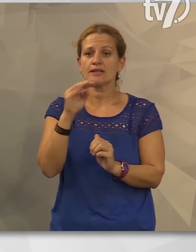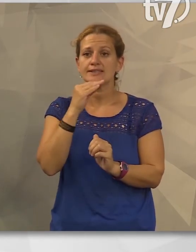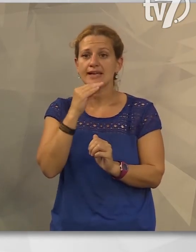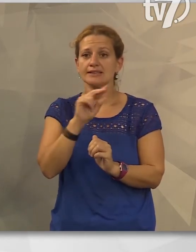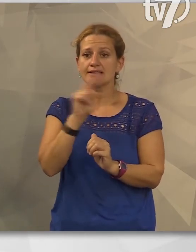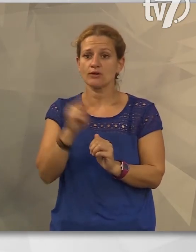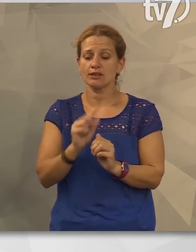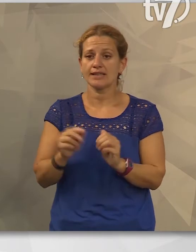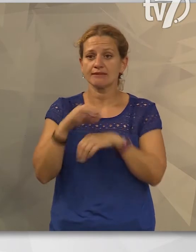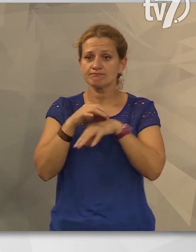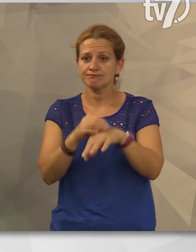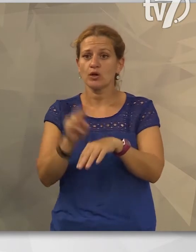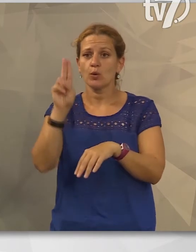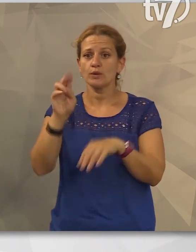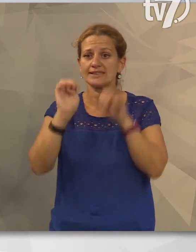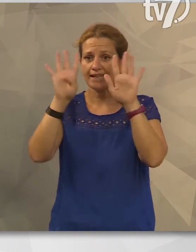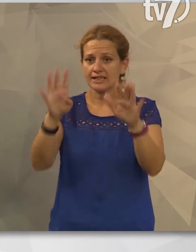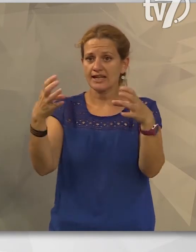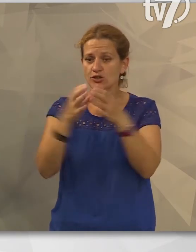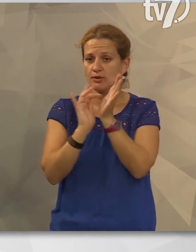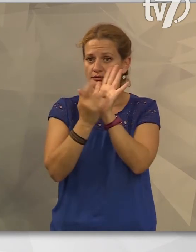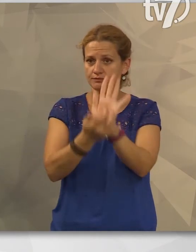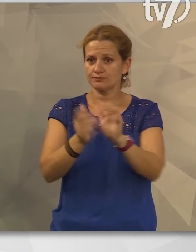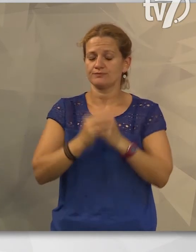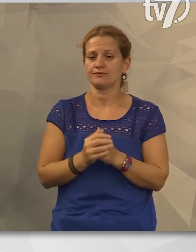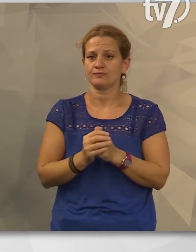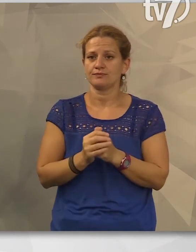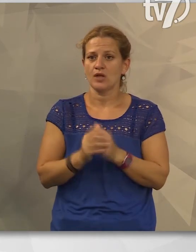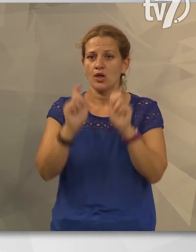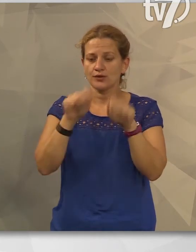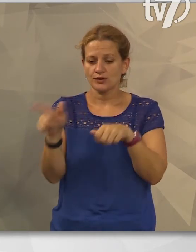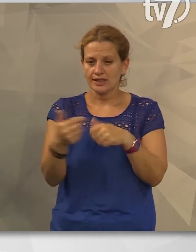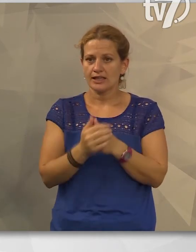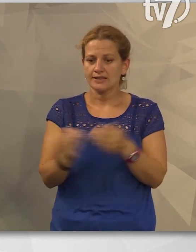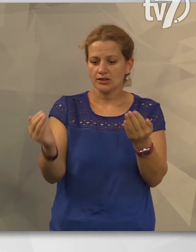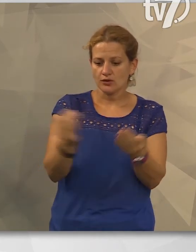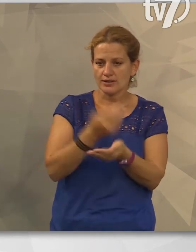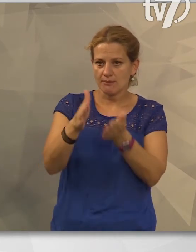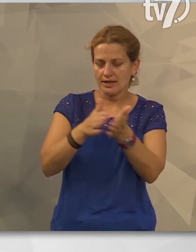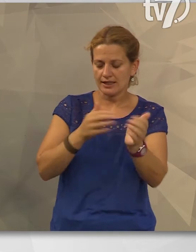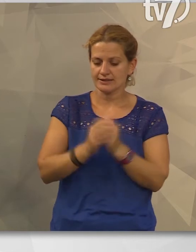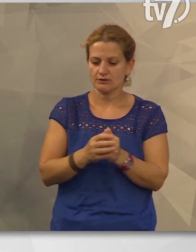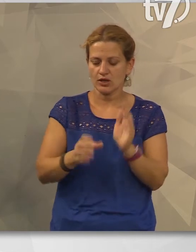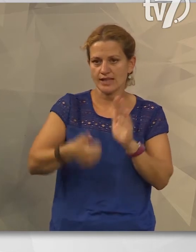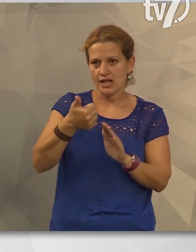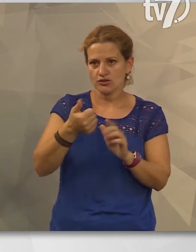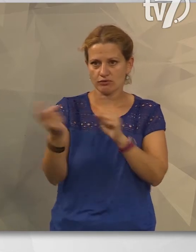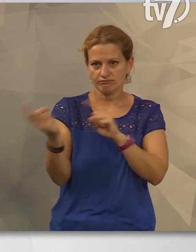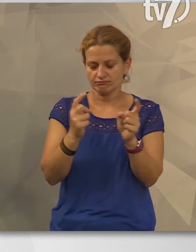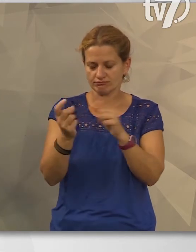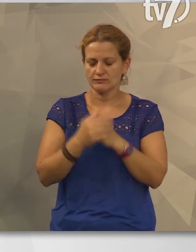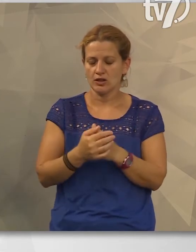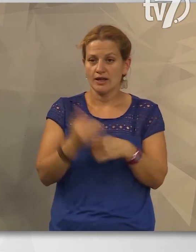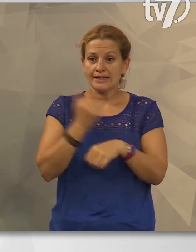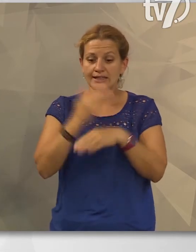által irányított U19-es csapat mutatkozott be. Egy döntetlennel és egy győzelemmel kezdtük az első két meccsen, hát most